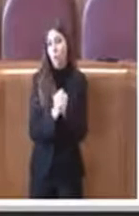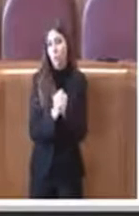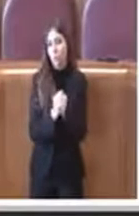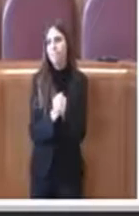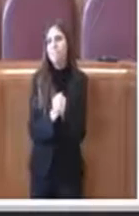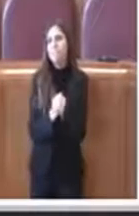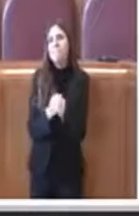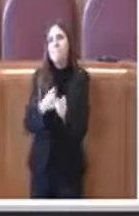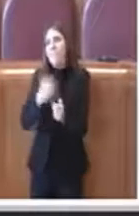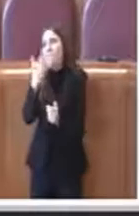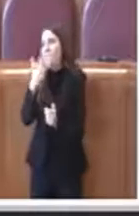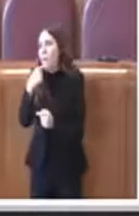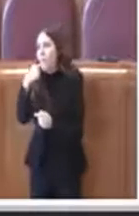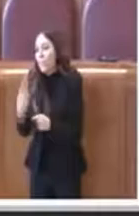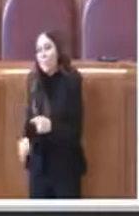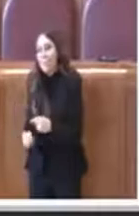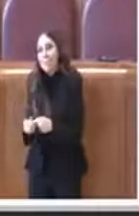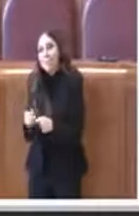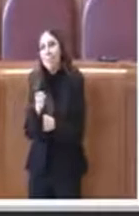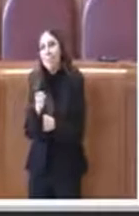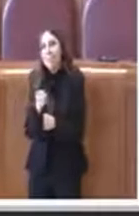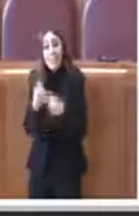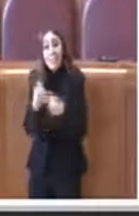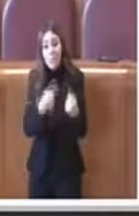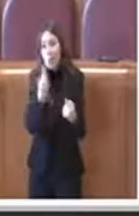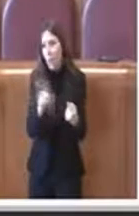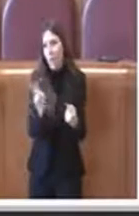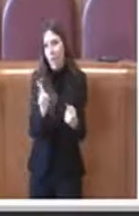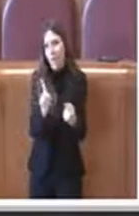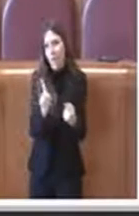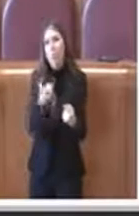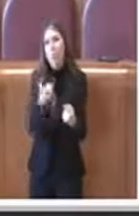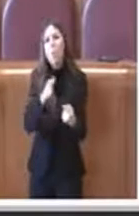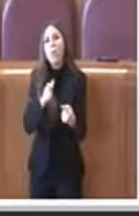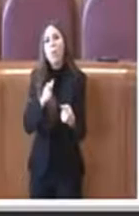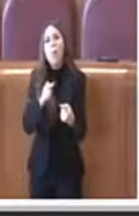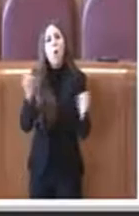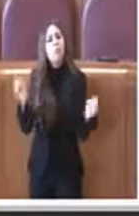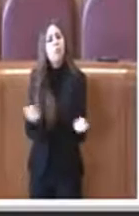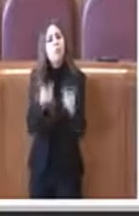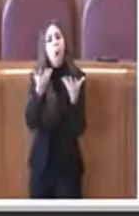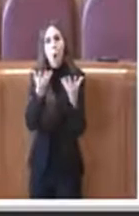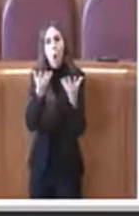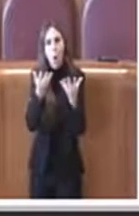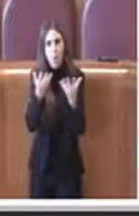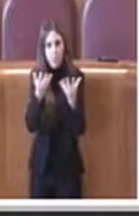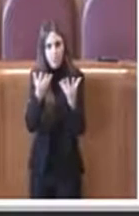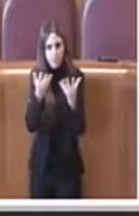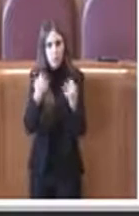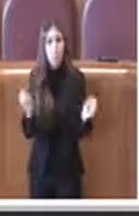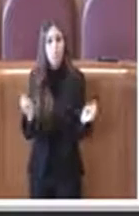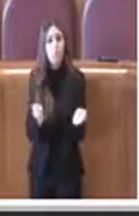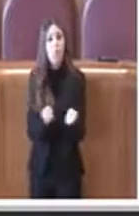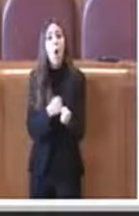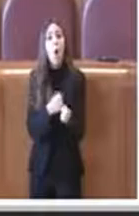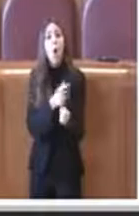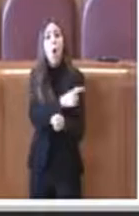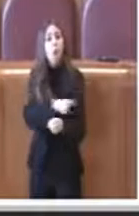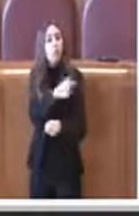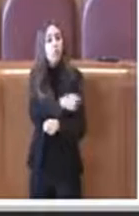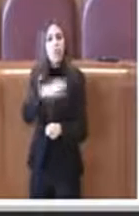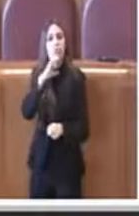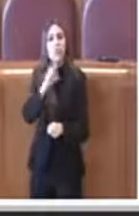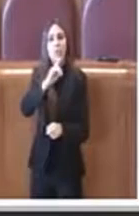assolutamente così perché lo sciopero deorganizzato dalle organizzazioni sindacali CGL